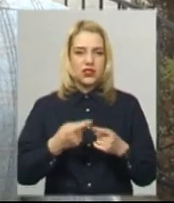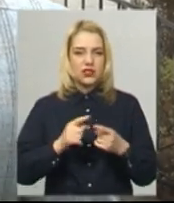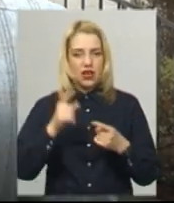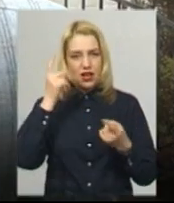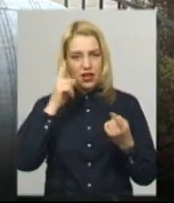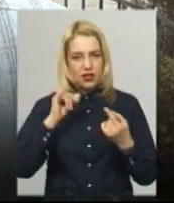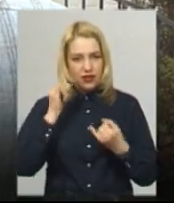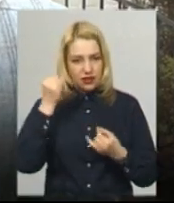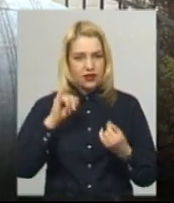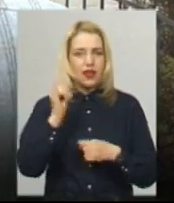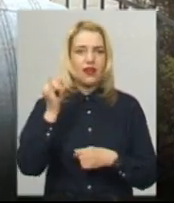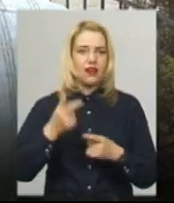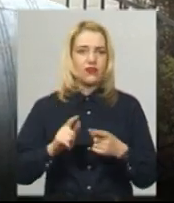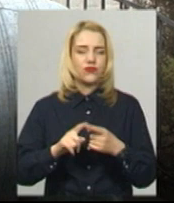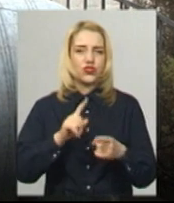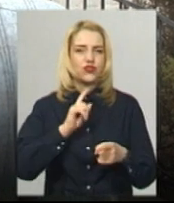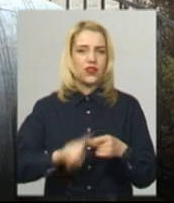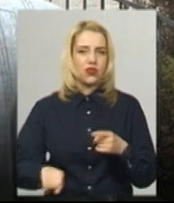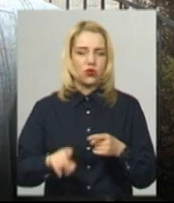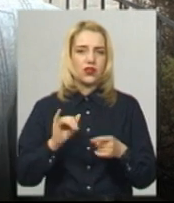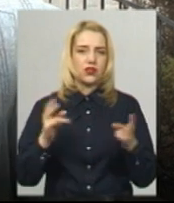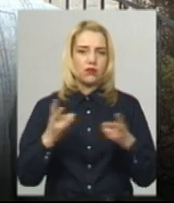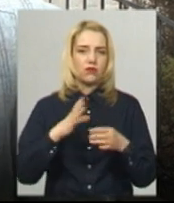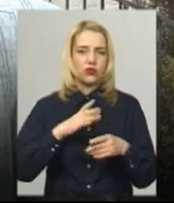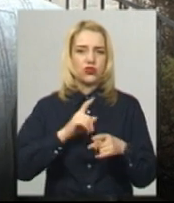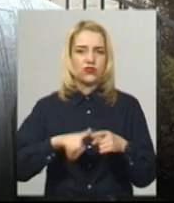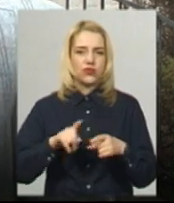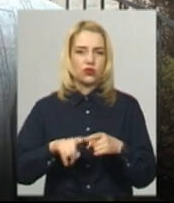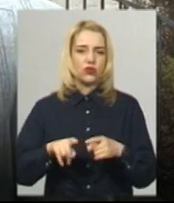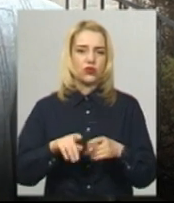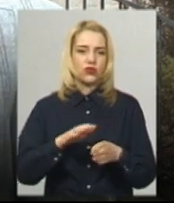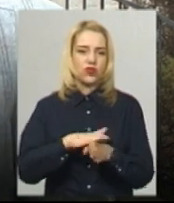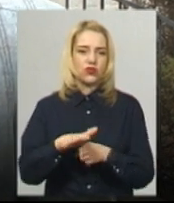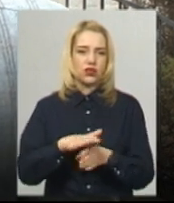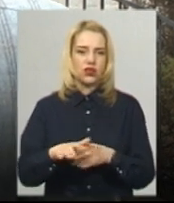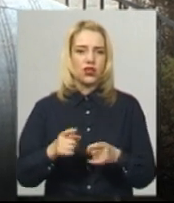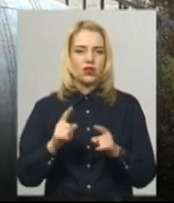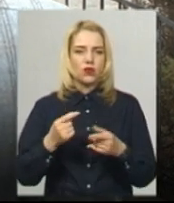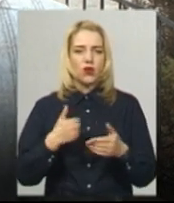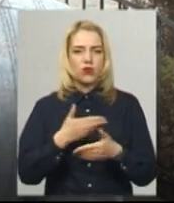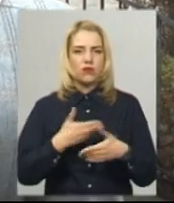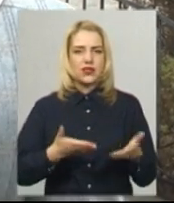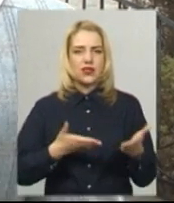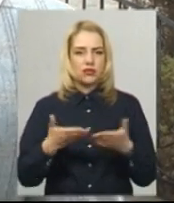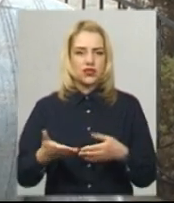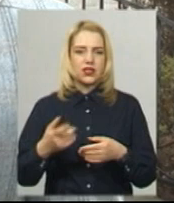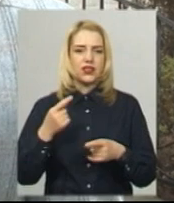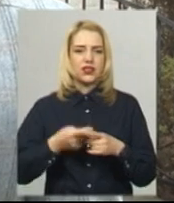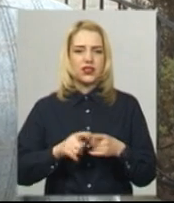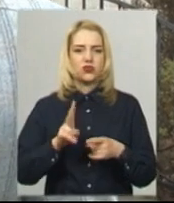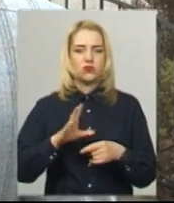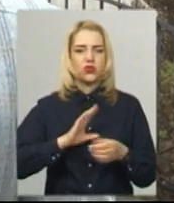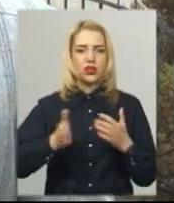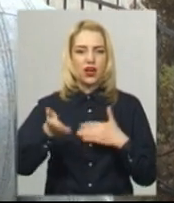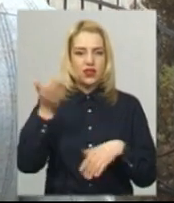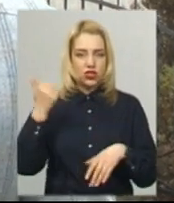скажімо так, швидко, і швидко її потрібно було реалізовувати, тому насамперед ми запросили тих, хто були раніше